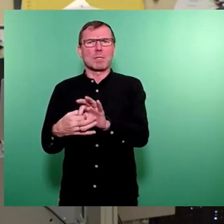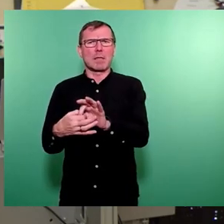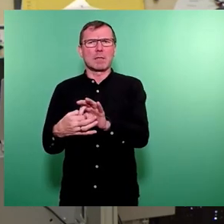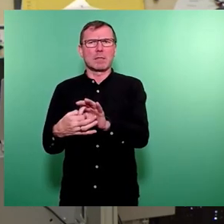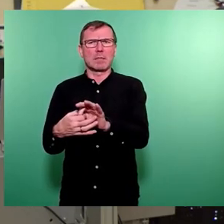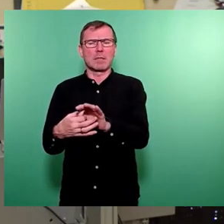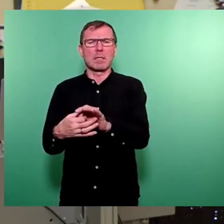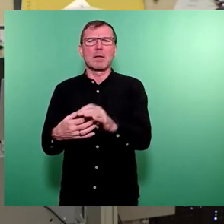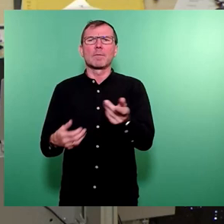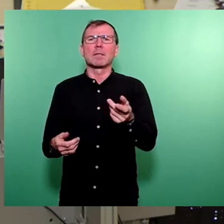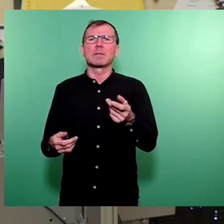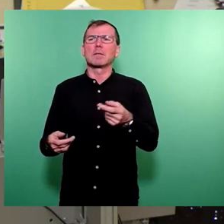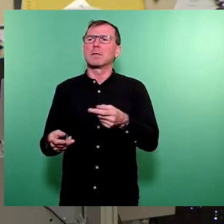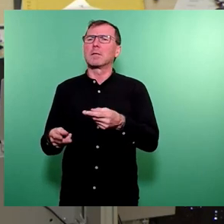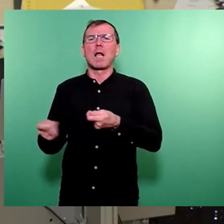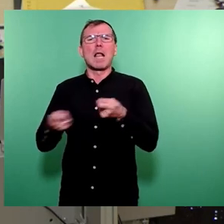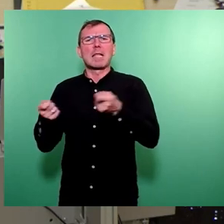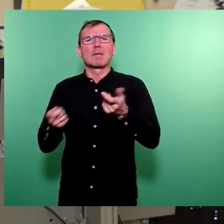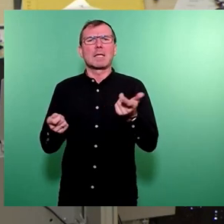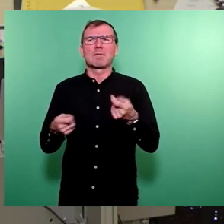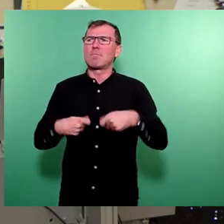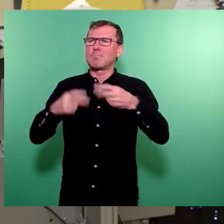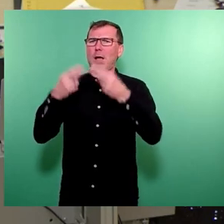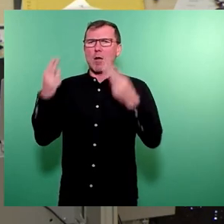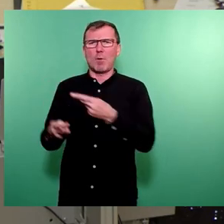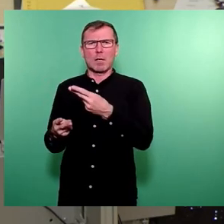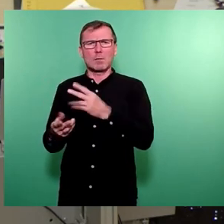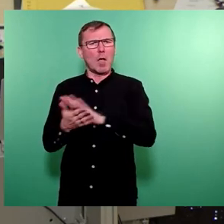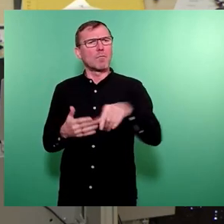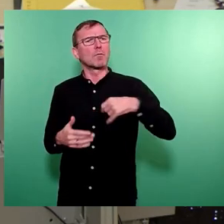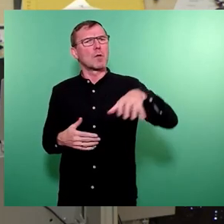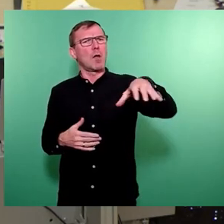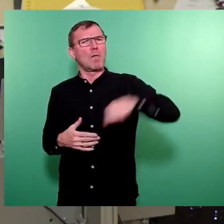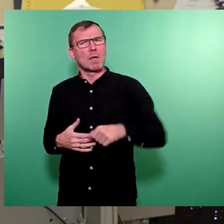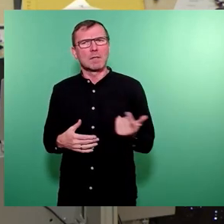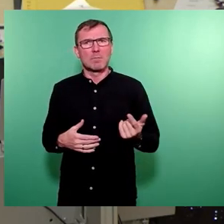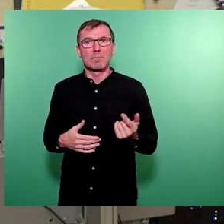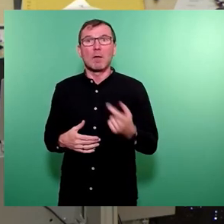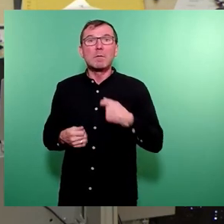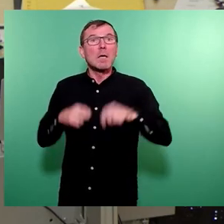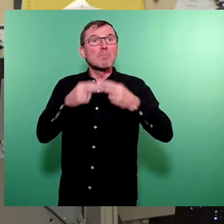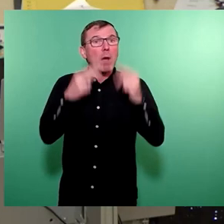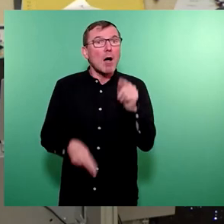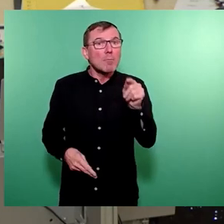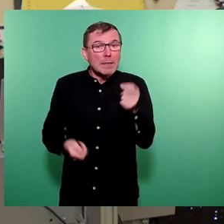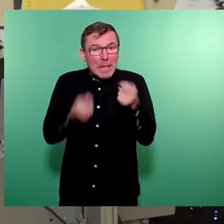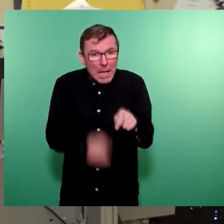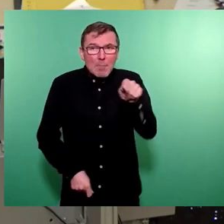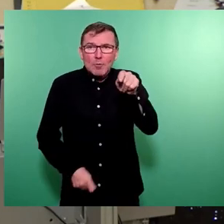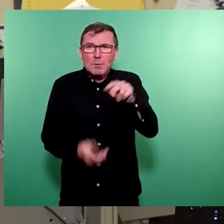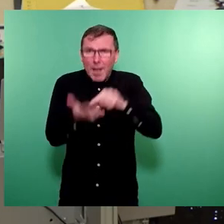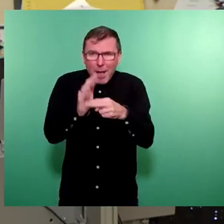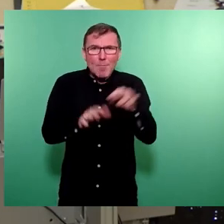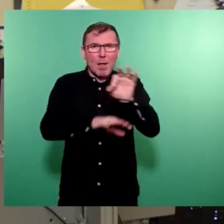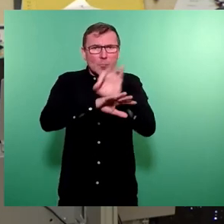Liquidität wegen der Finanzierung von Bauprojekten. Die nehmen wir jetzt einfach mal weg. Aber wenn wir dann die Bauprojekte, die beschlossen sind, die in Planung sind, die in